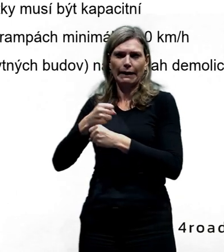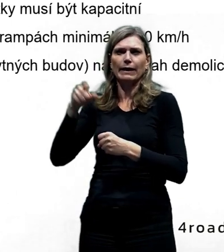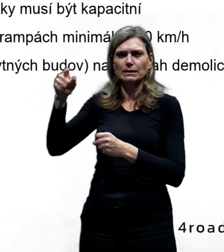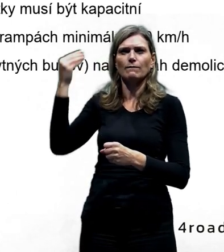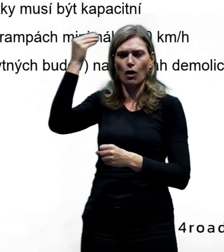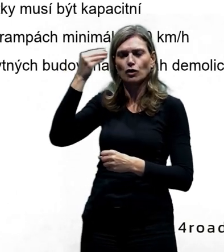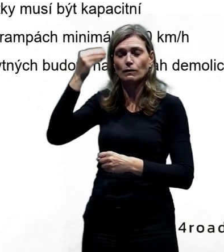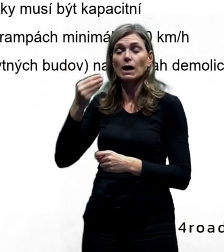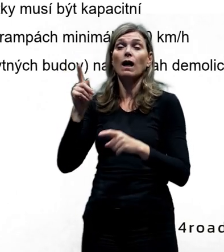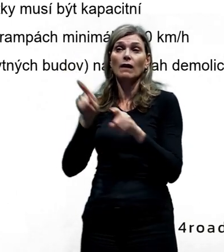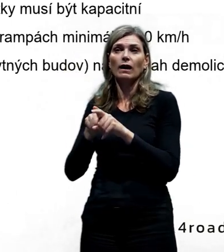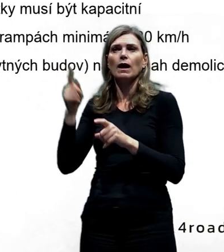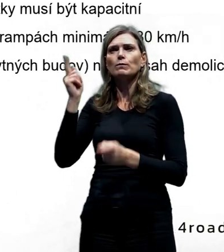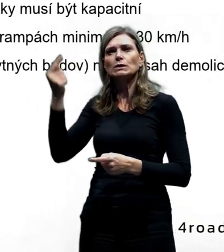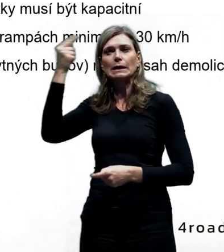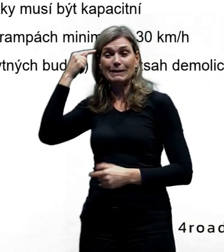stavba musí být